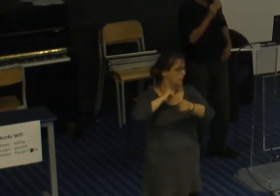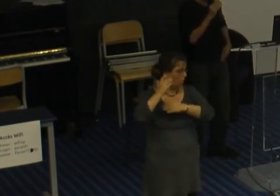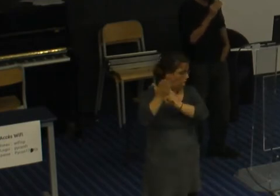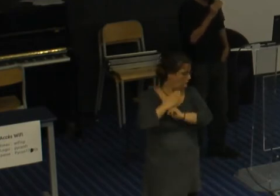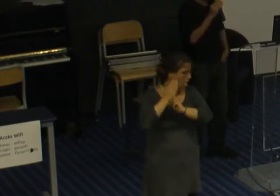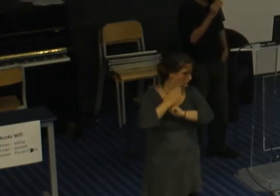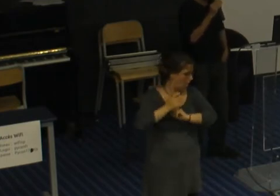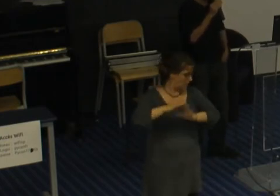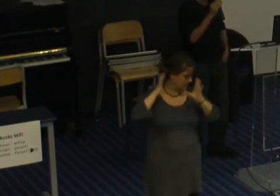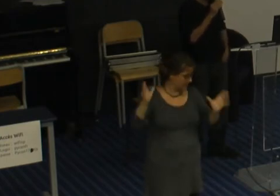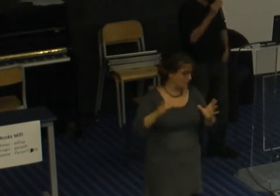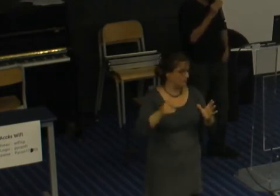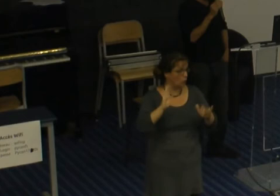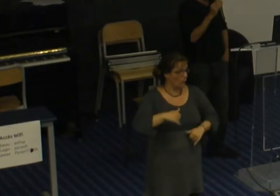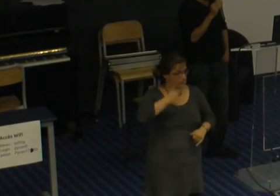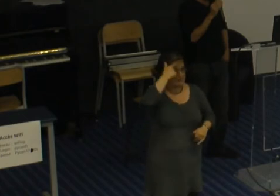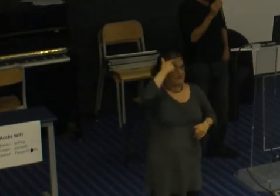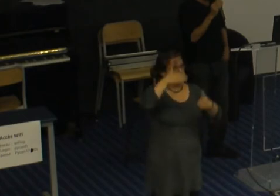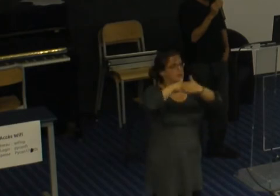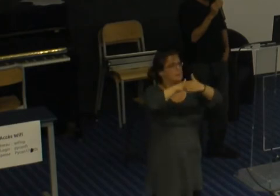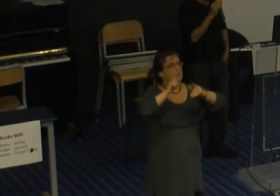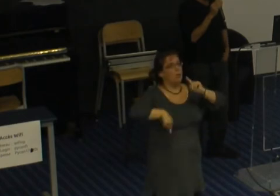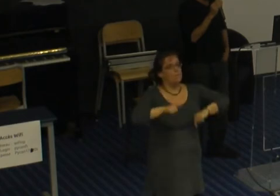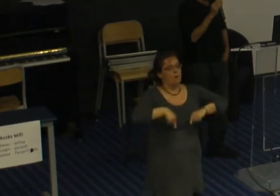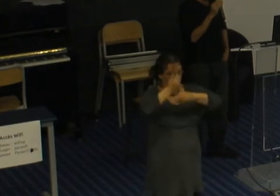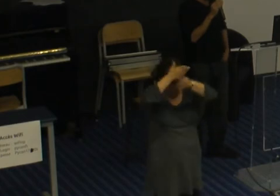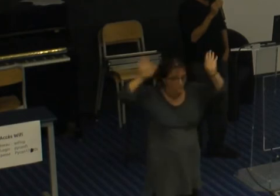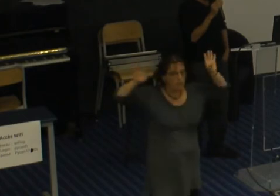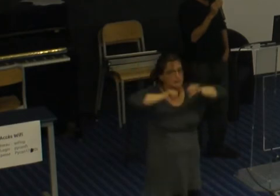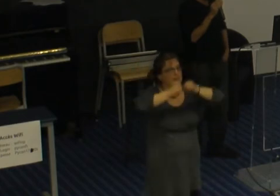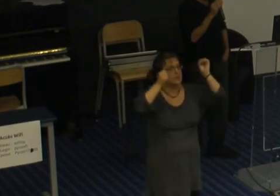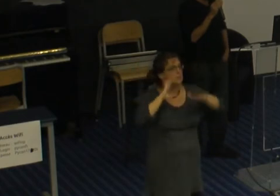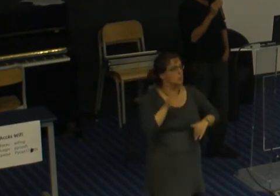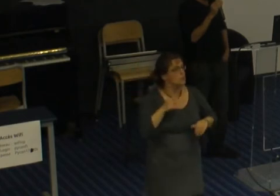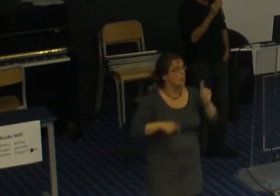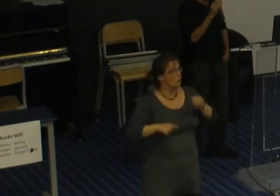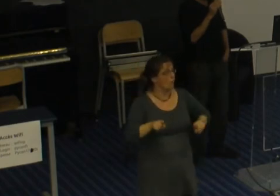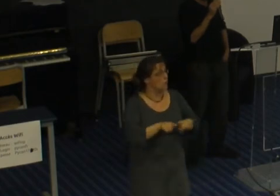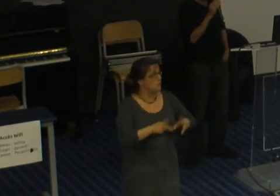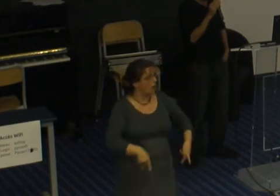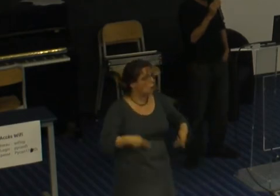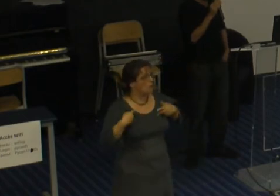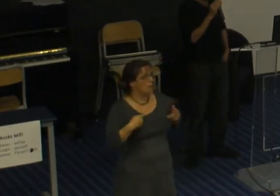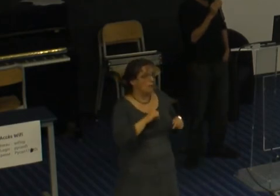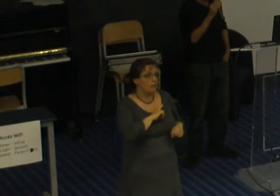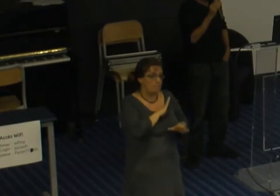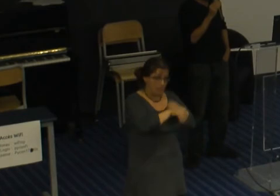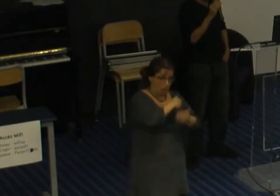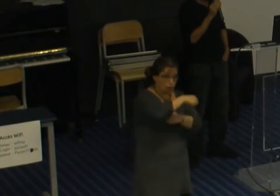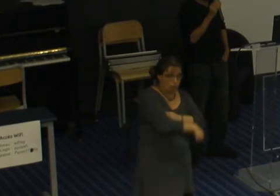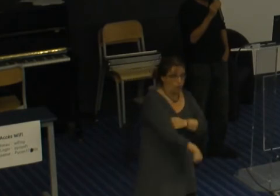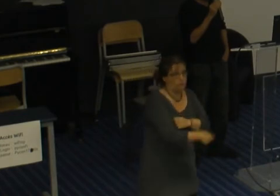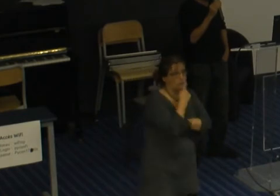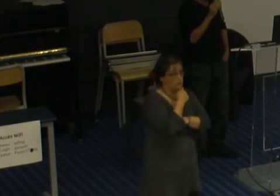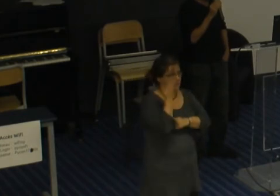que les ateliers nomiques sont importants c'est que voilà quand les gens vont à ces ateliers les personnes ne pas jugées